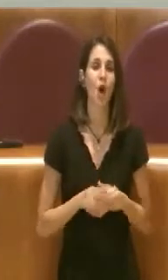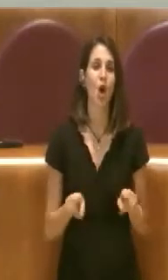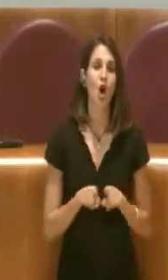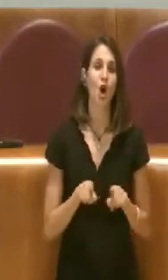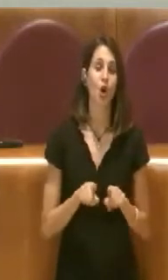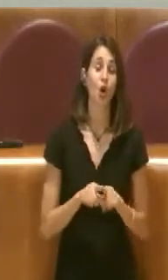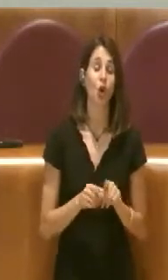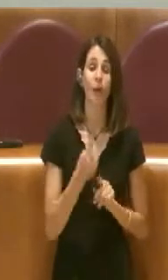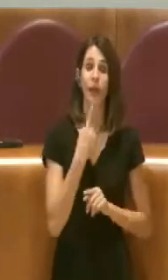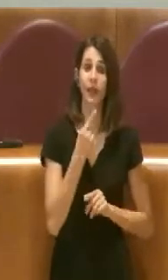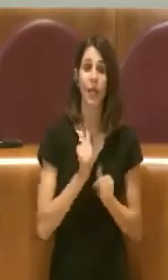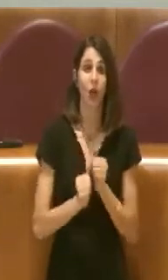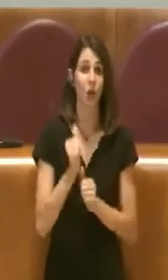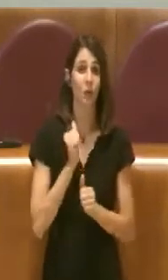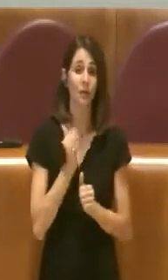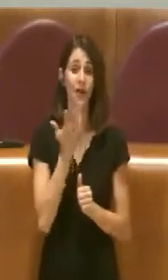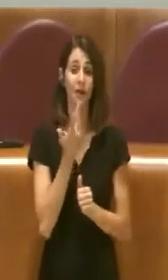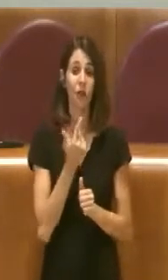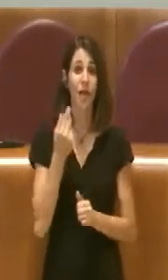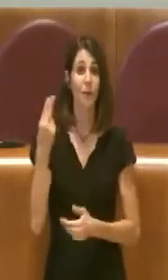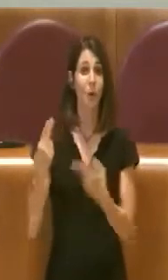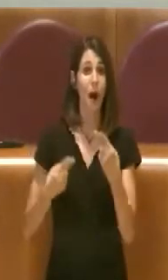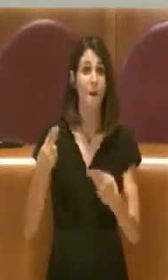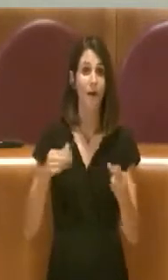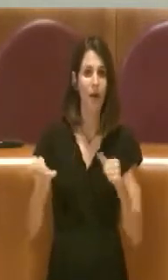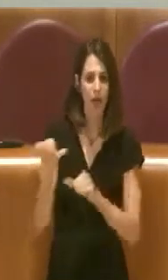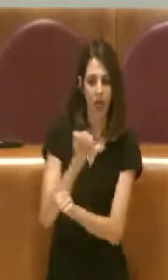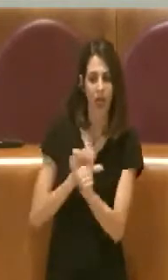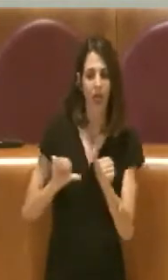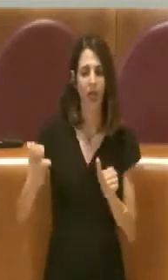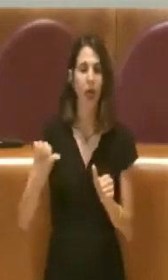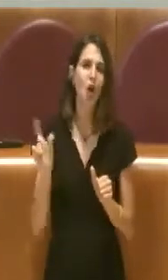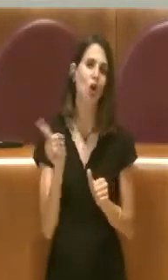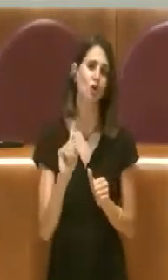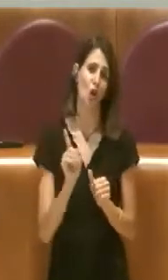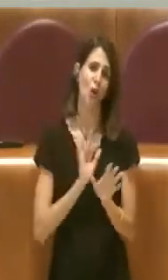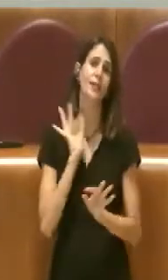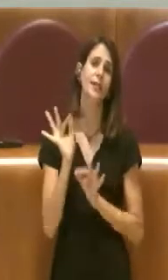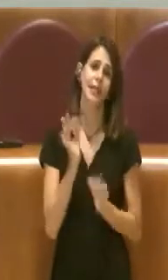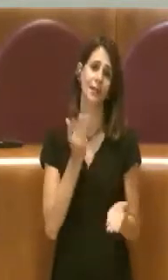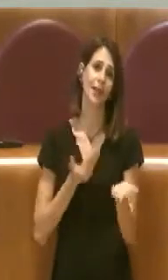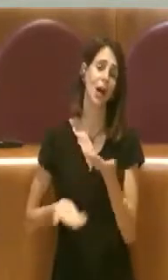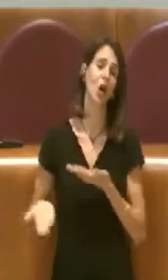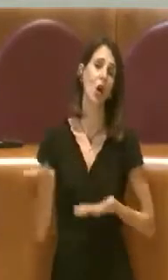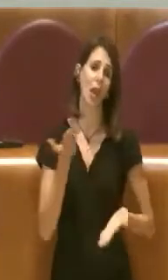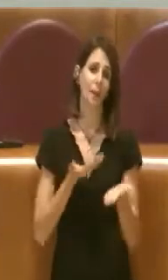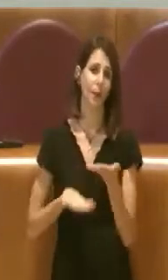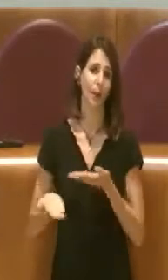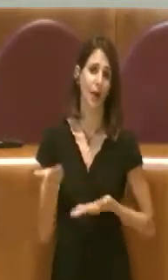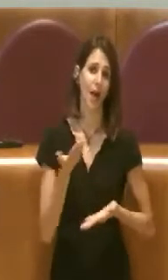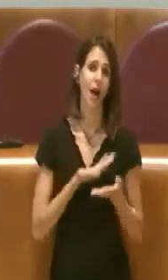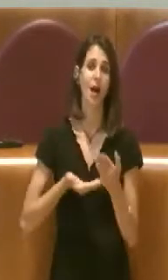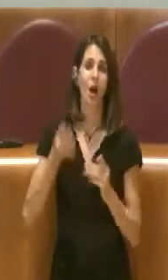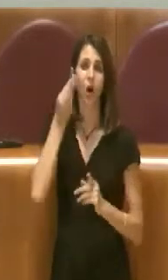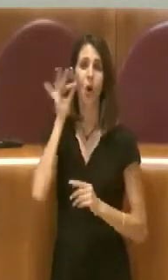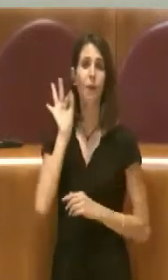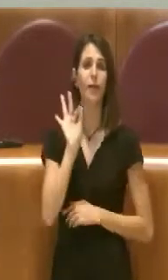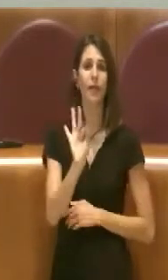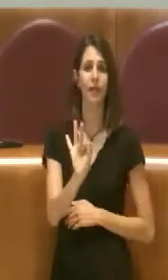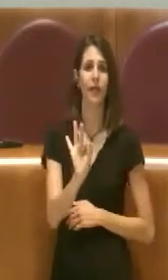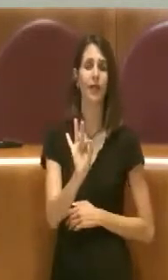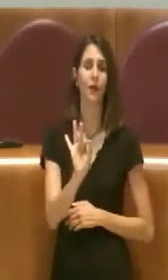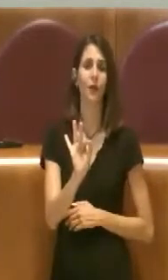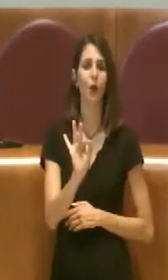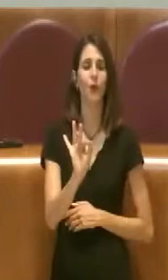prima, un sostituirsi all'amministrazione, è un collaborare con l'amministrazione stessa, proprio per rendere più